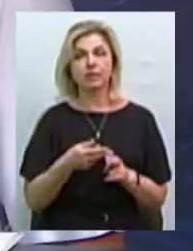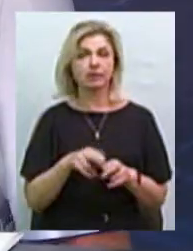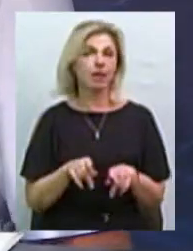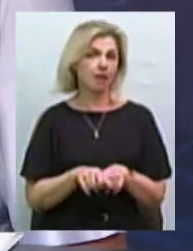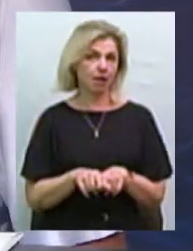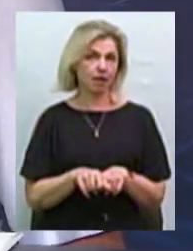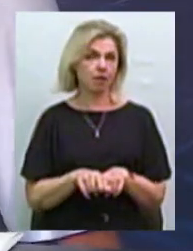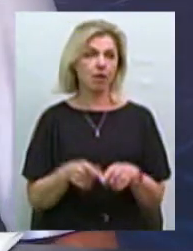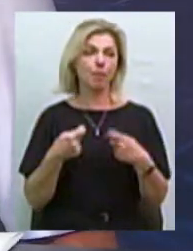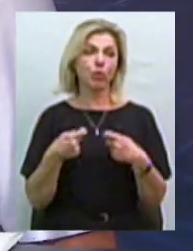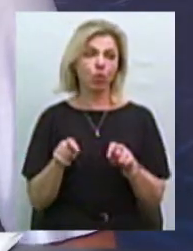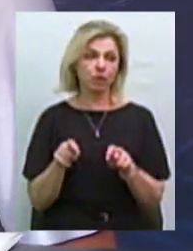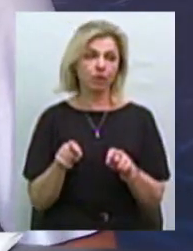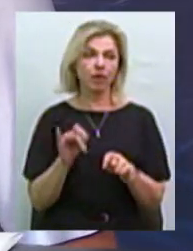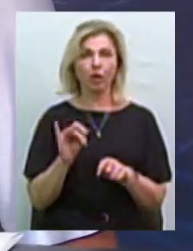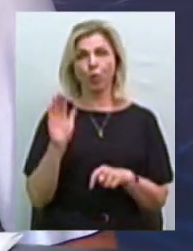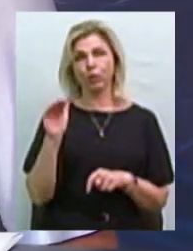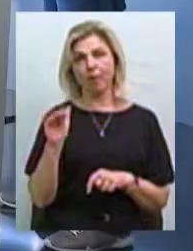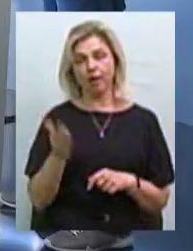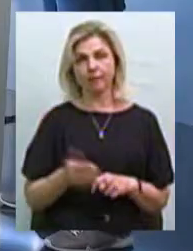продав і гудбай.